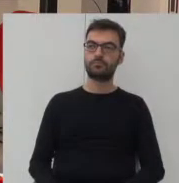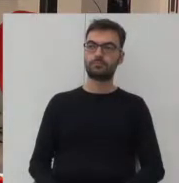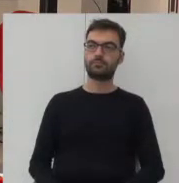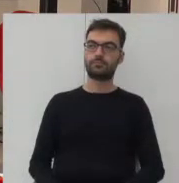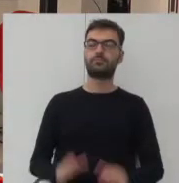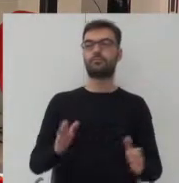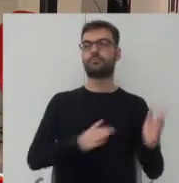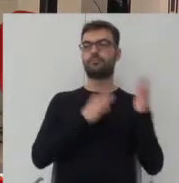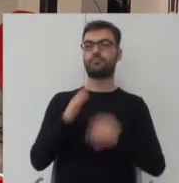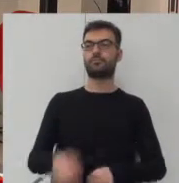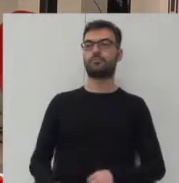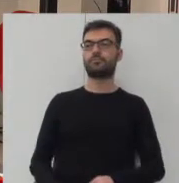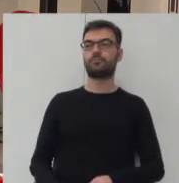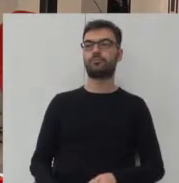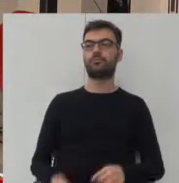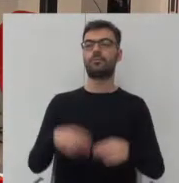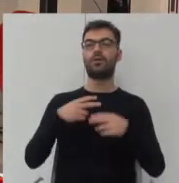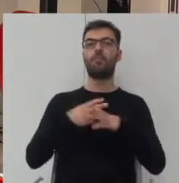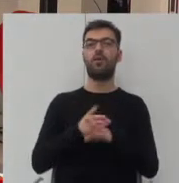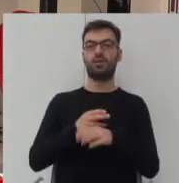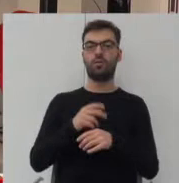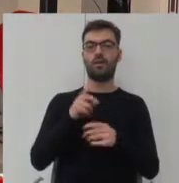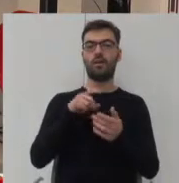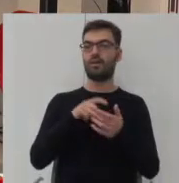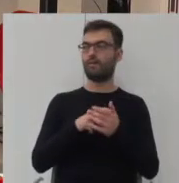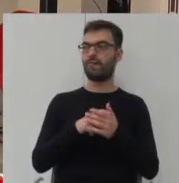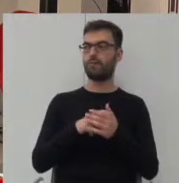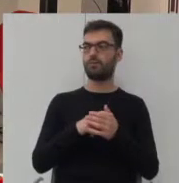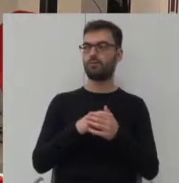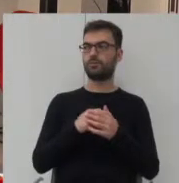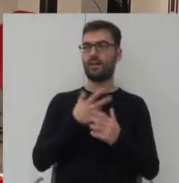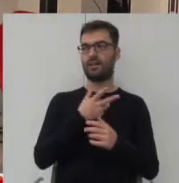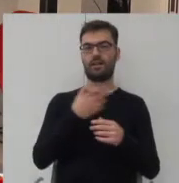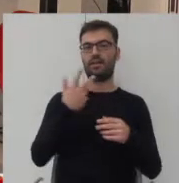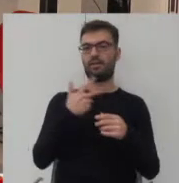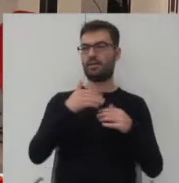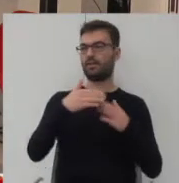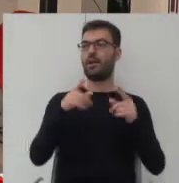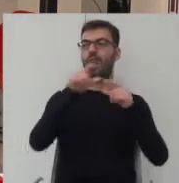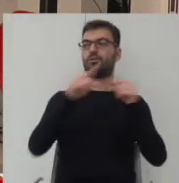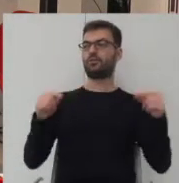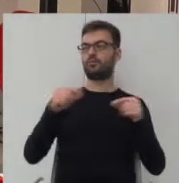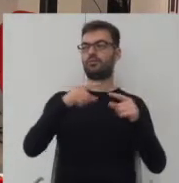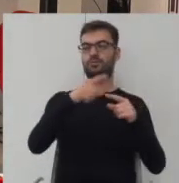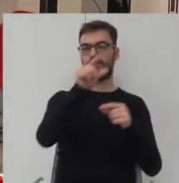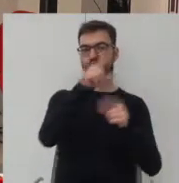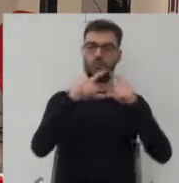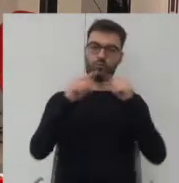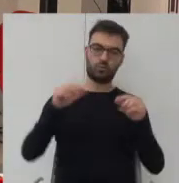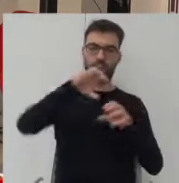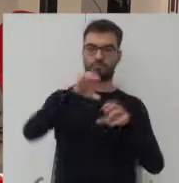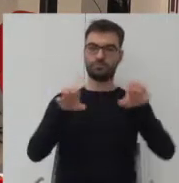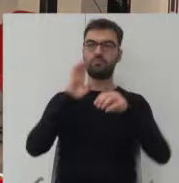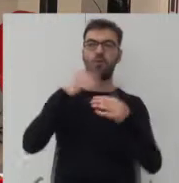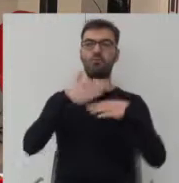Dalej są to, jest to podział na kwartały, które nawiązły do XIX-wiecznych właśnie miast.